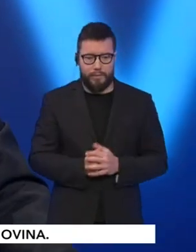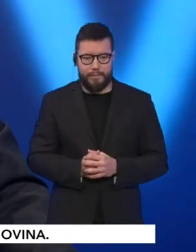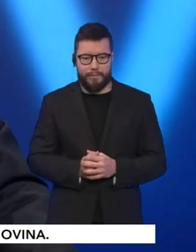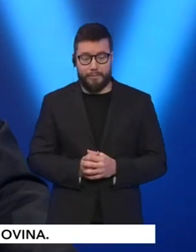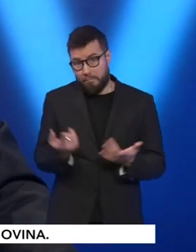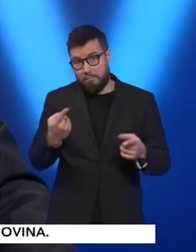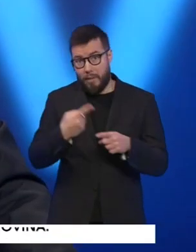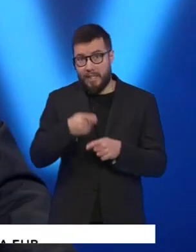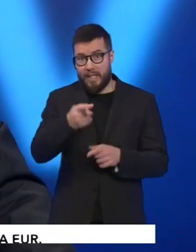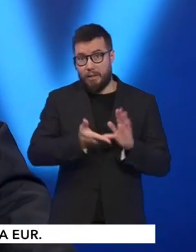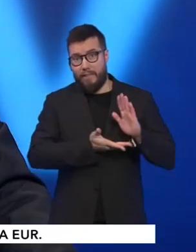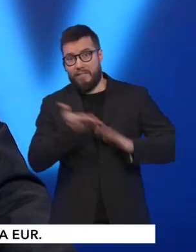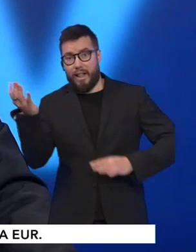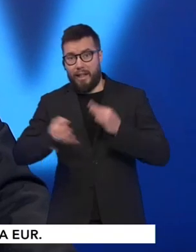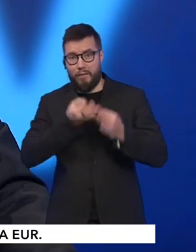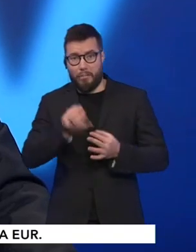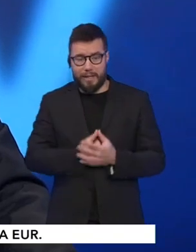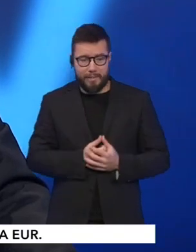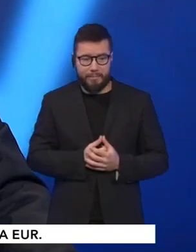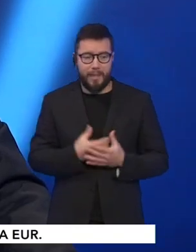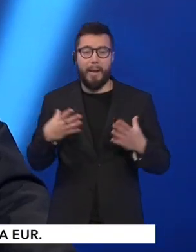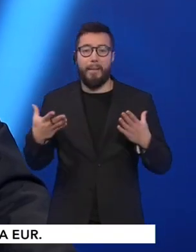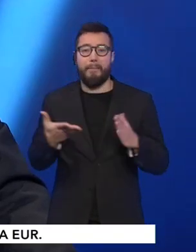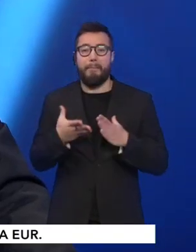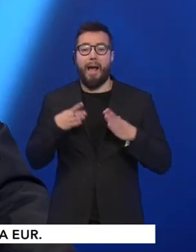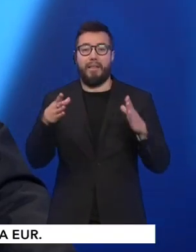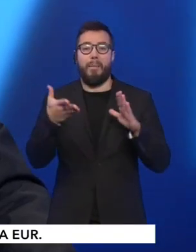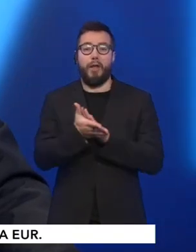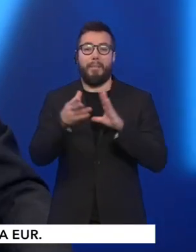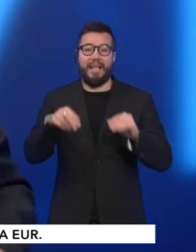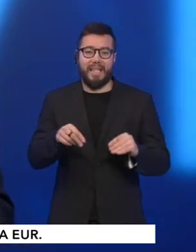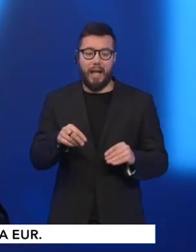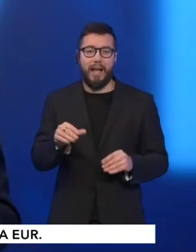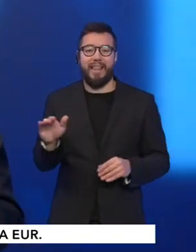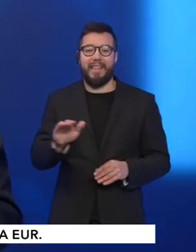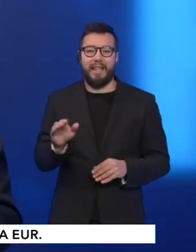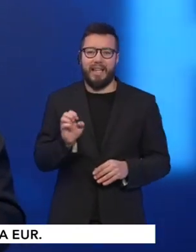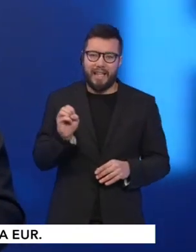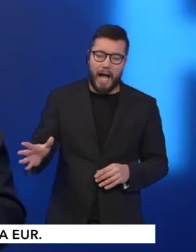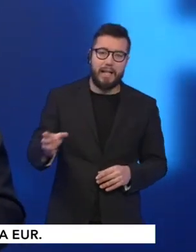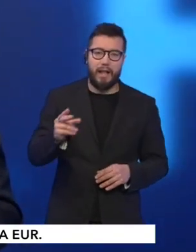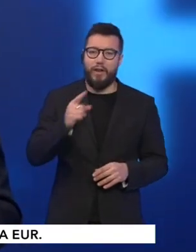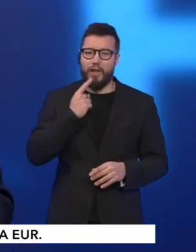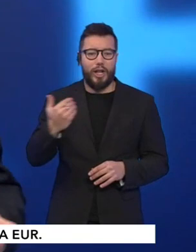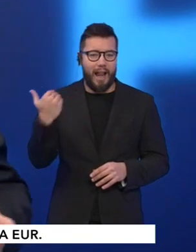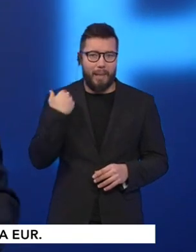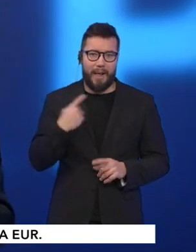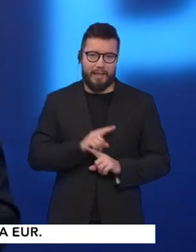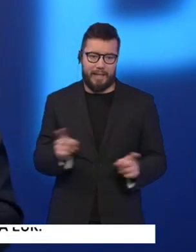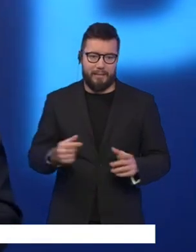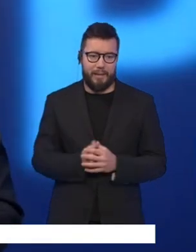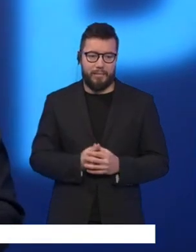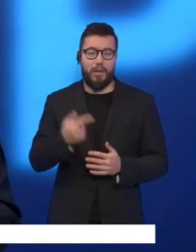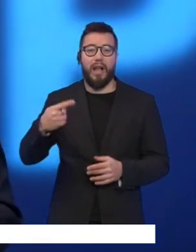Presne takto vznikajú dezinformácie. Pán podpredseda, už aj deti v jasliach, či materskej škole sa učia, že klamať sa nemá. No a na